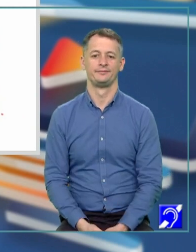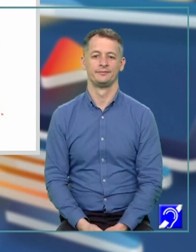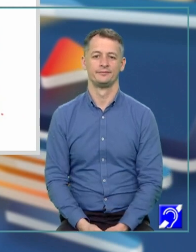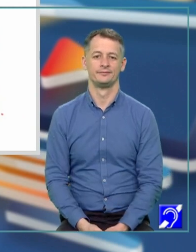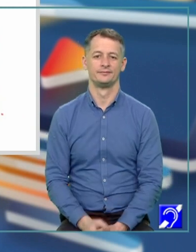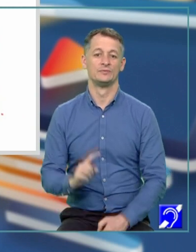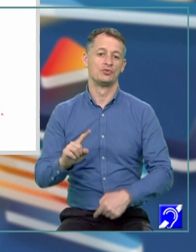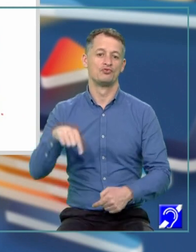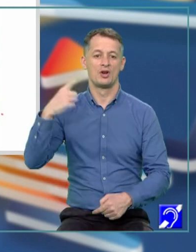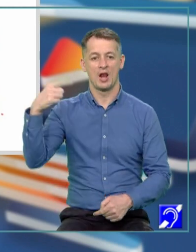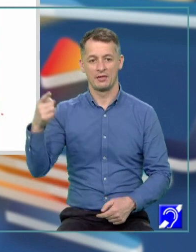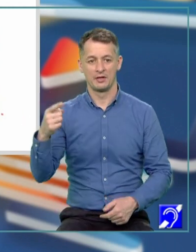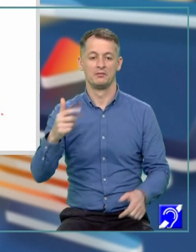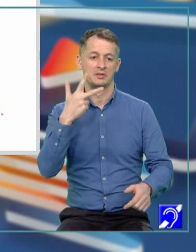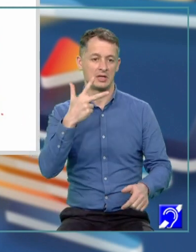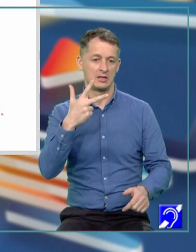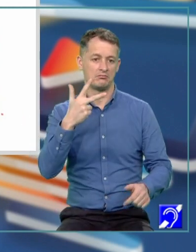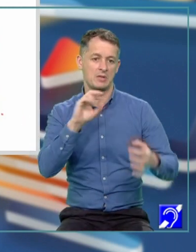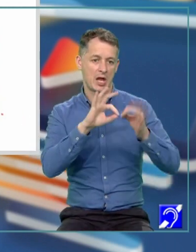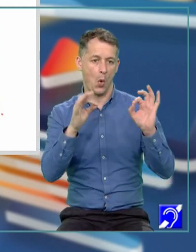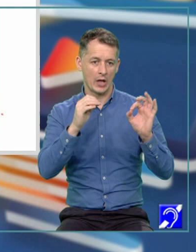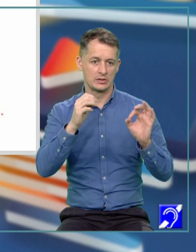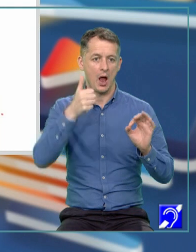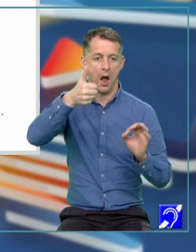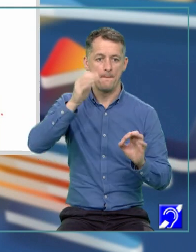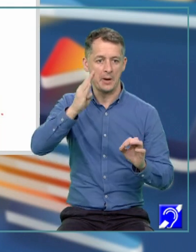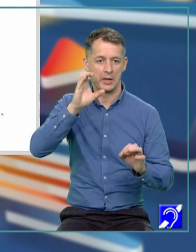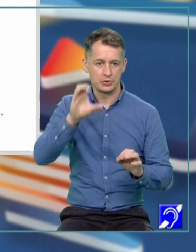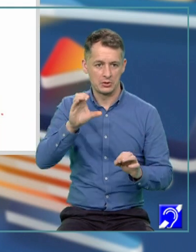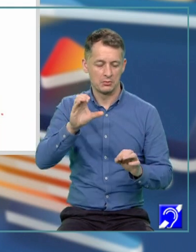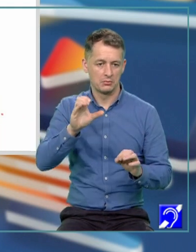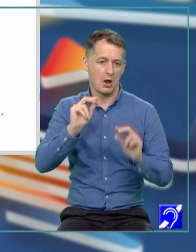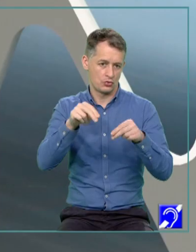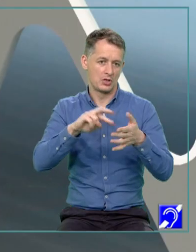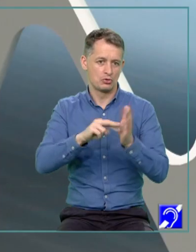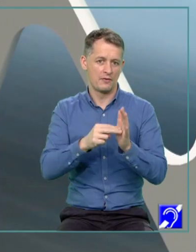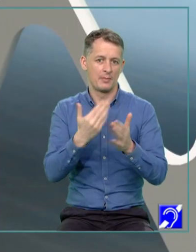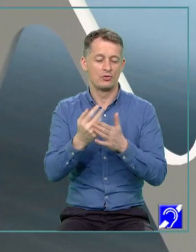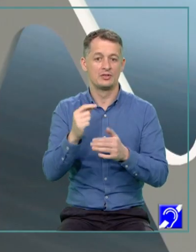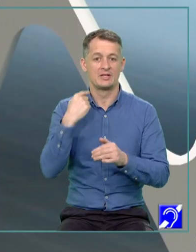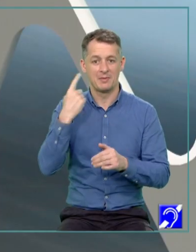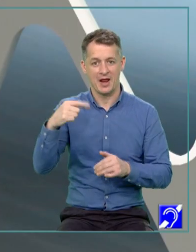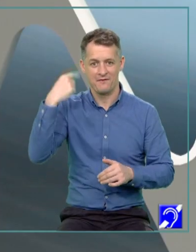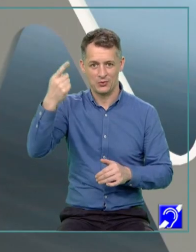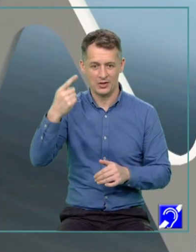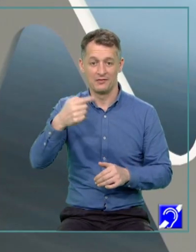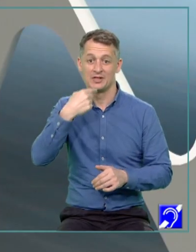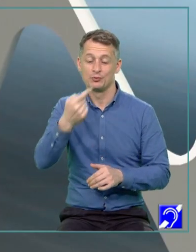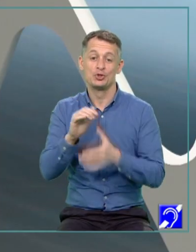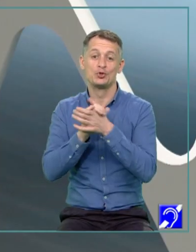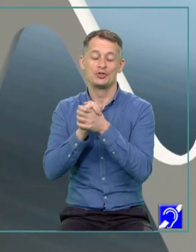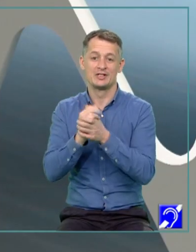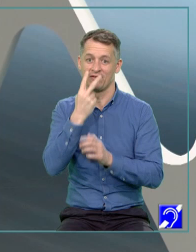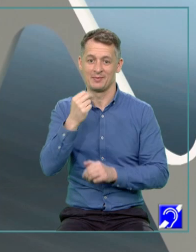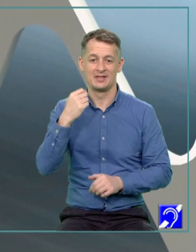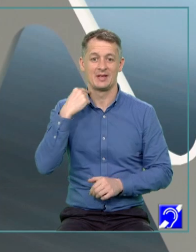Celealte trei ecuații rămân spre rezolvare pentru săptămâna viitoare. Vă doresc succes și ne vedem săptămâna